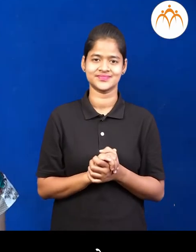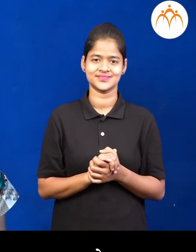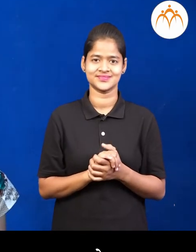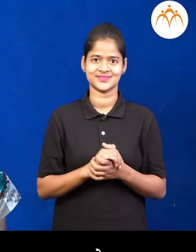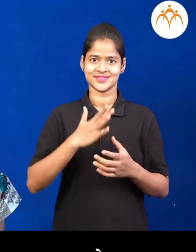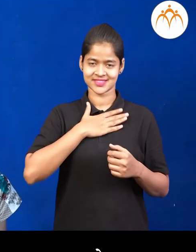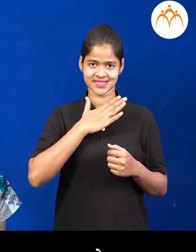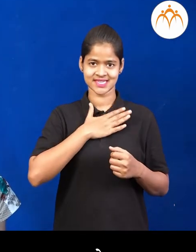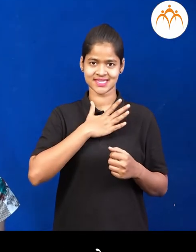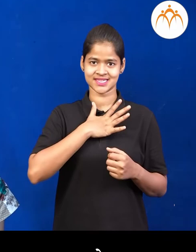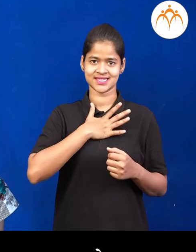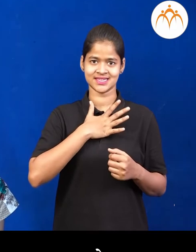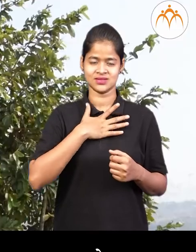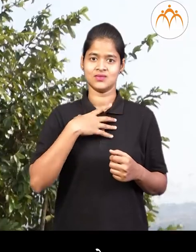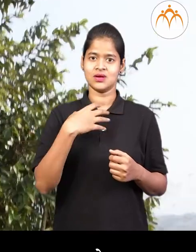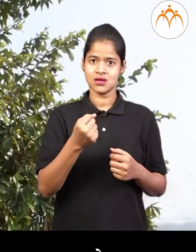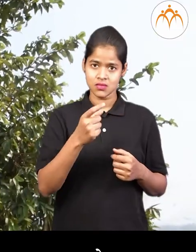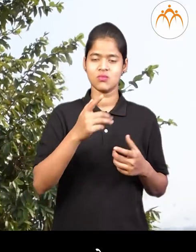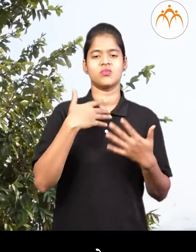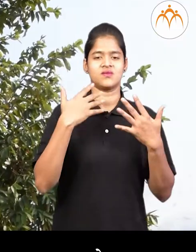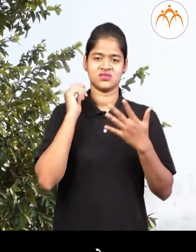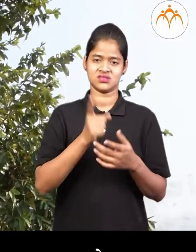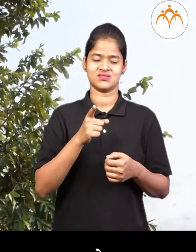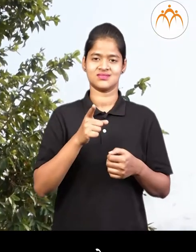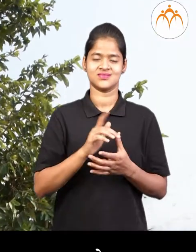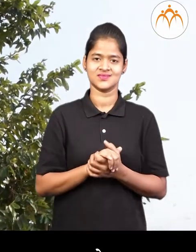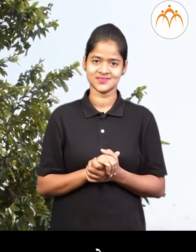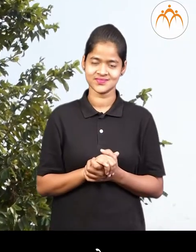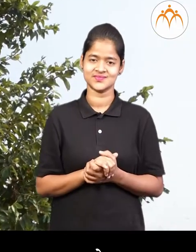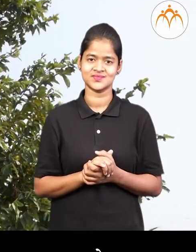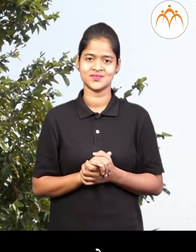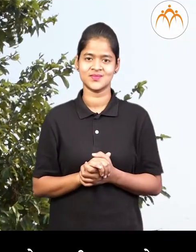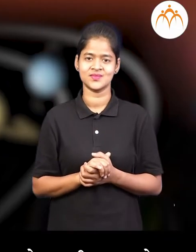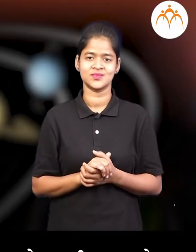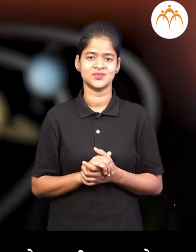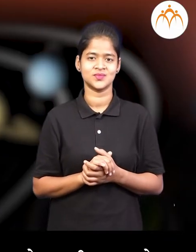जीवन्त रहान्या साथी हवा अवश्यक अस्ते।